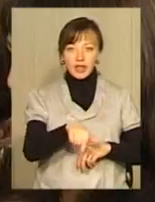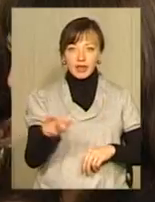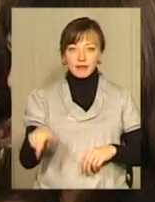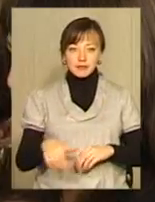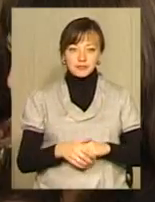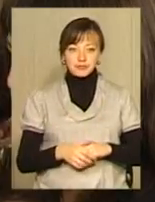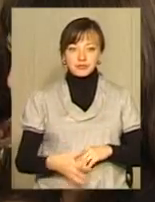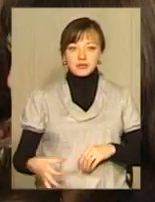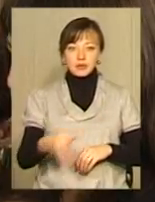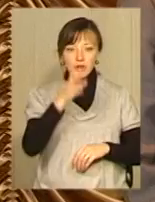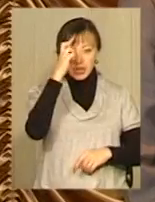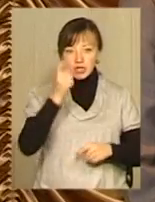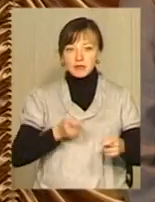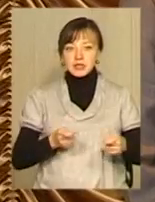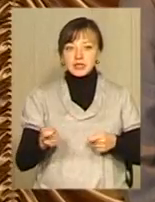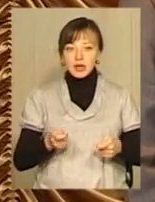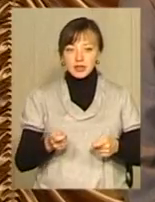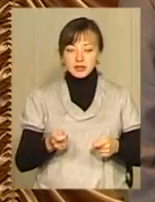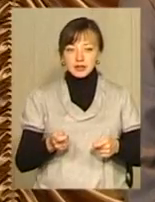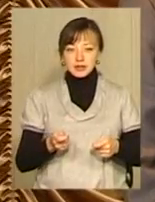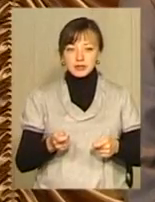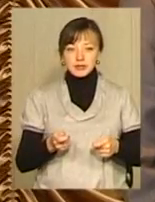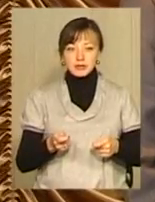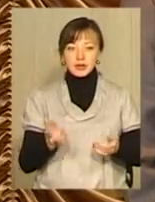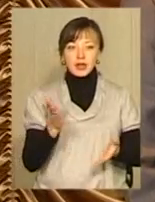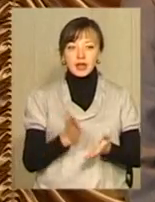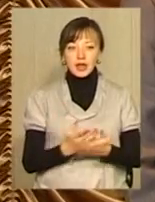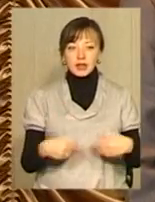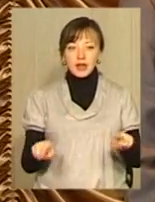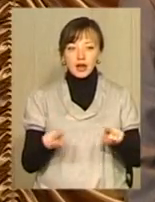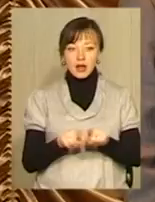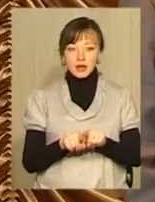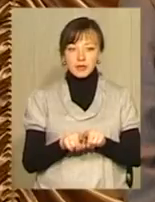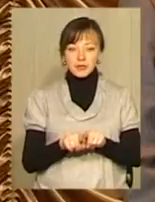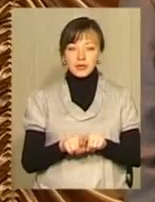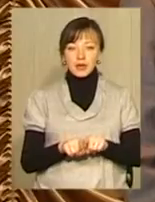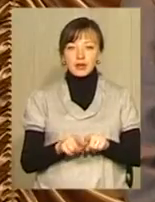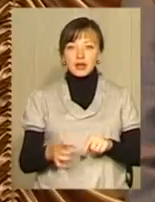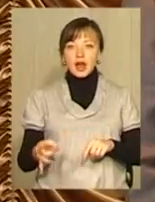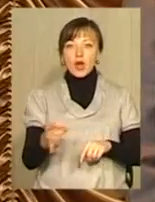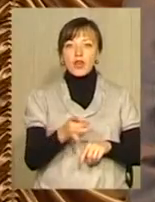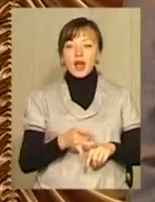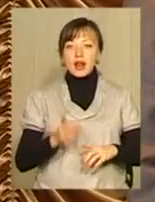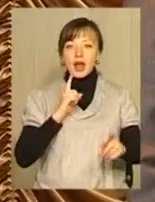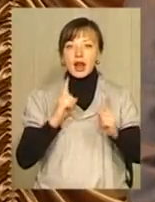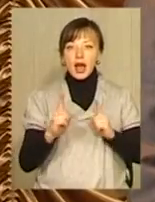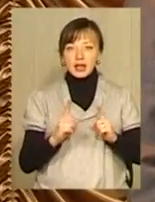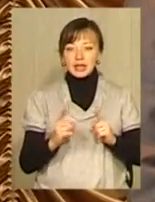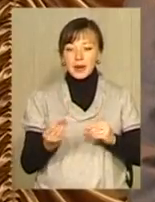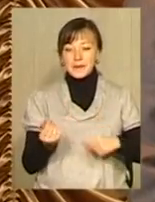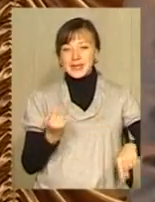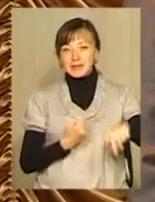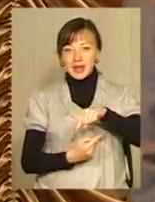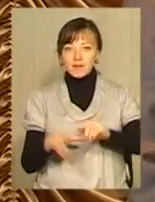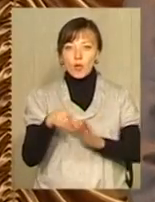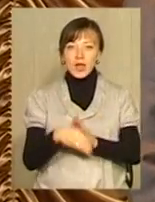У облдержадміністрації є така регіональна рада підприємців, куди входять всі